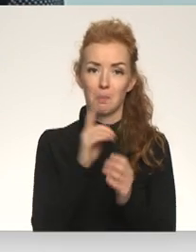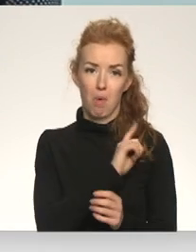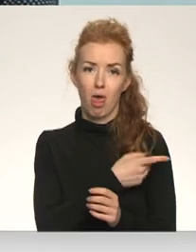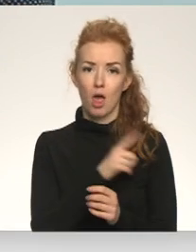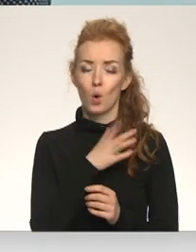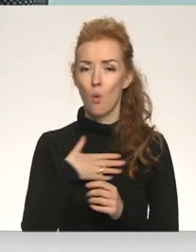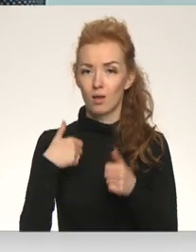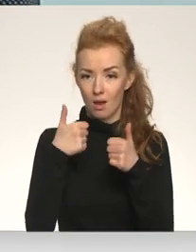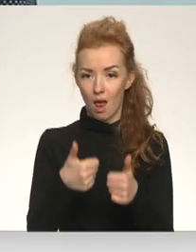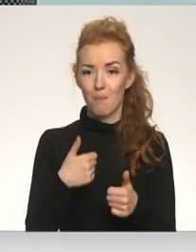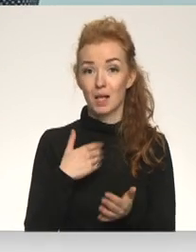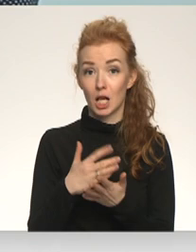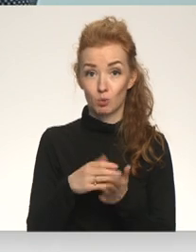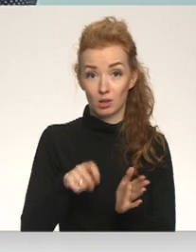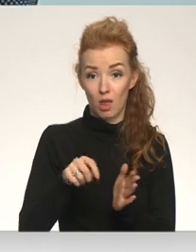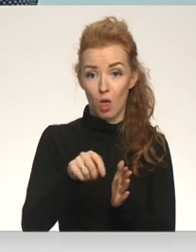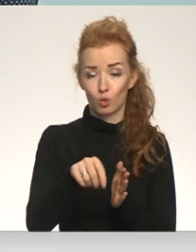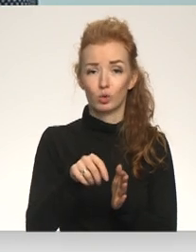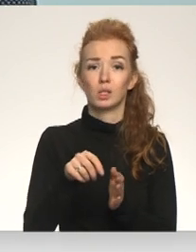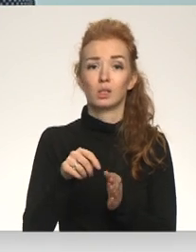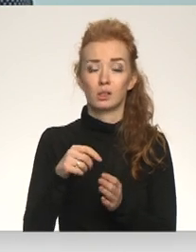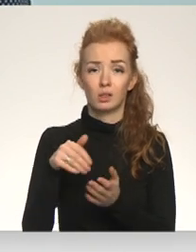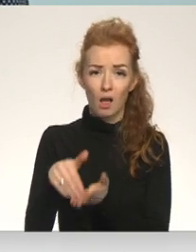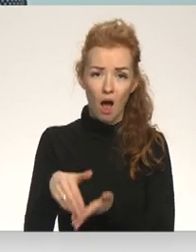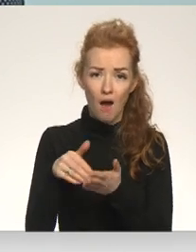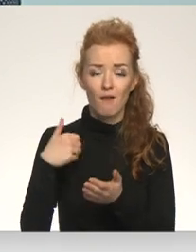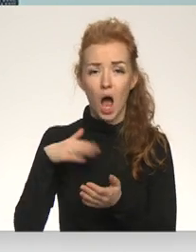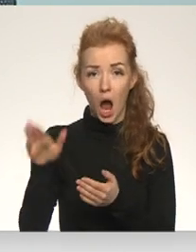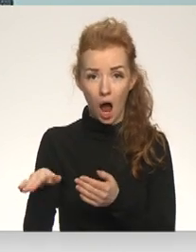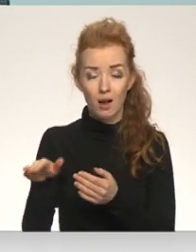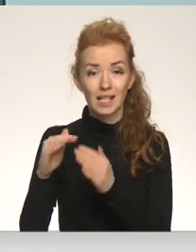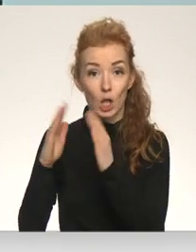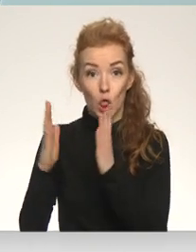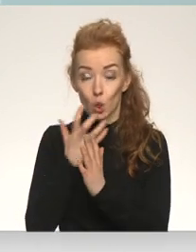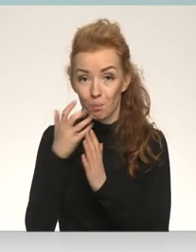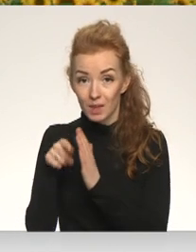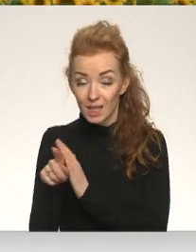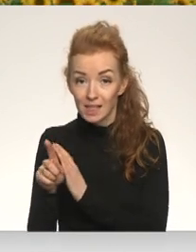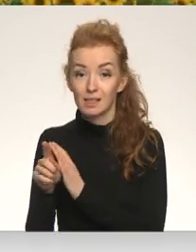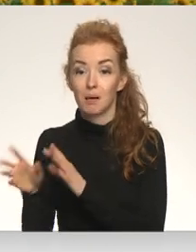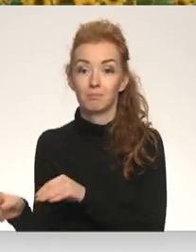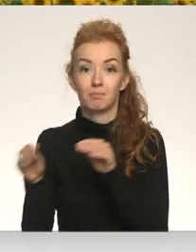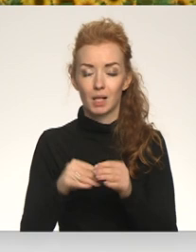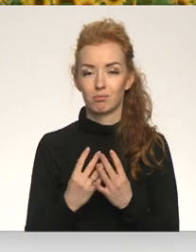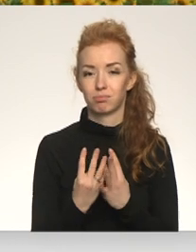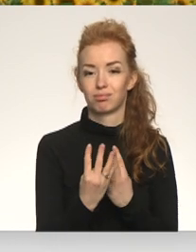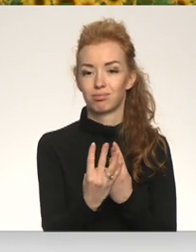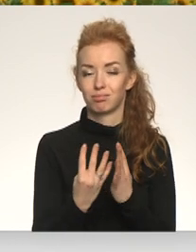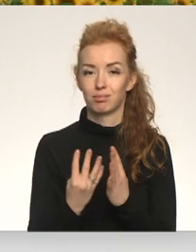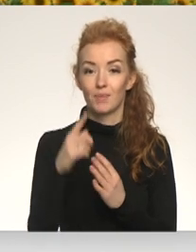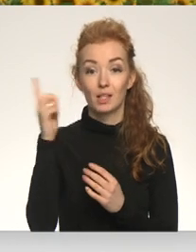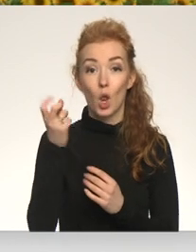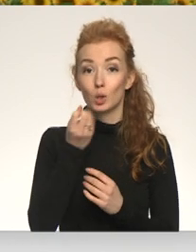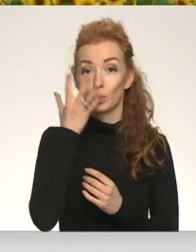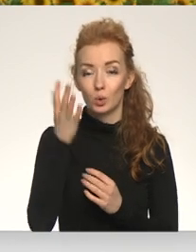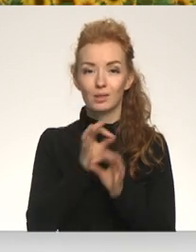laba. Es esmu arī tāds, kas man ir stāvējuši sārā siltumnīcā pa ziem un es esmu iesējis, un viņus ir sadīgušs. Saules puķa